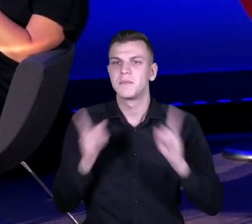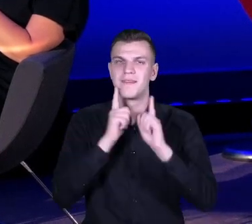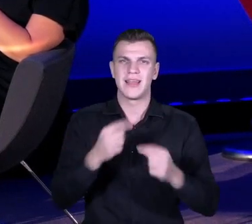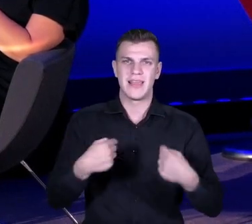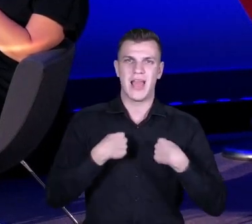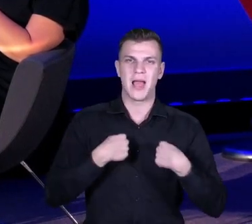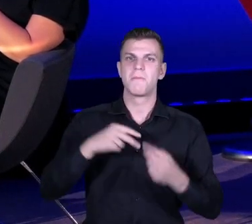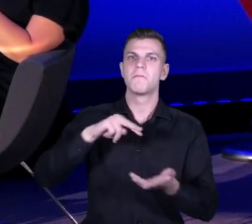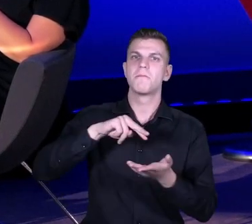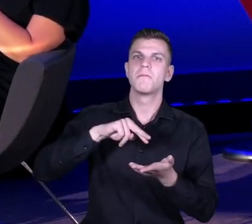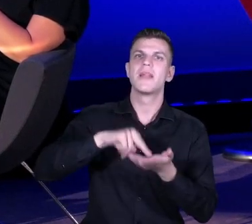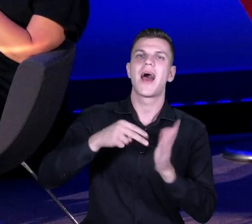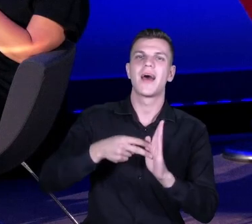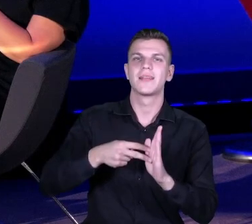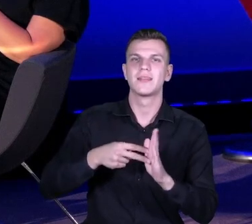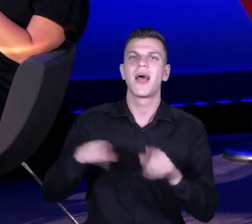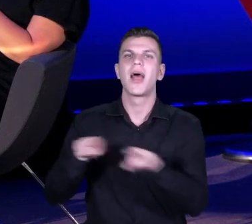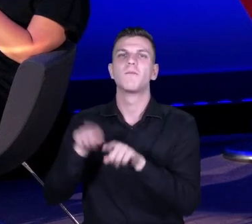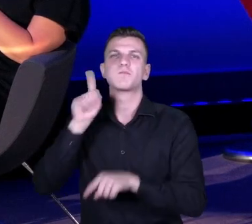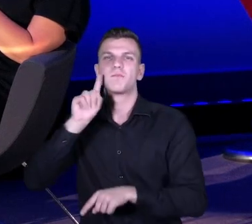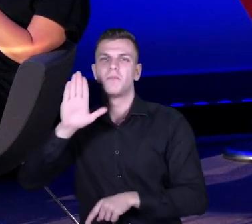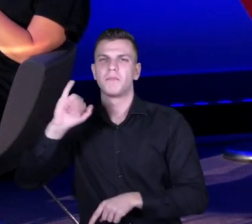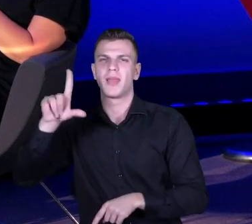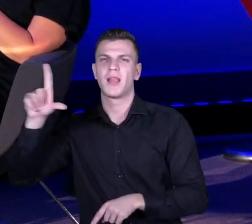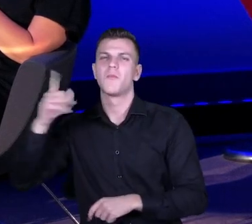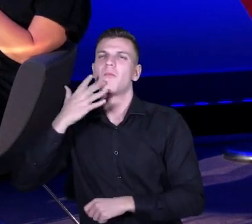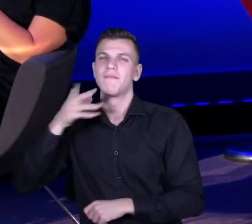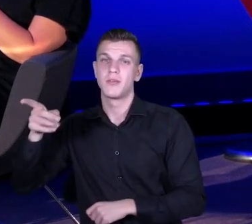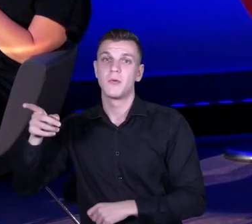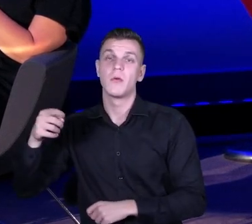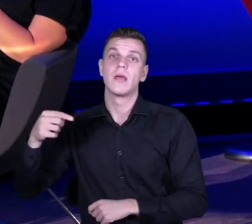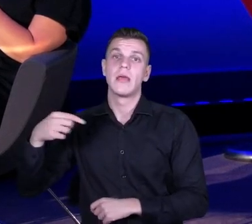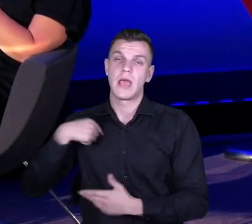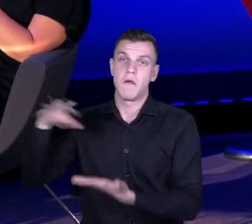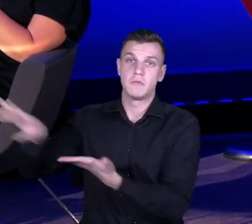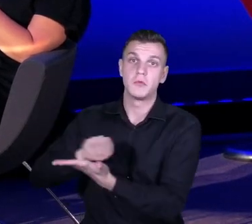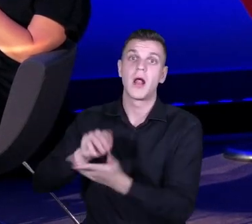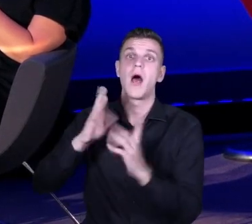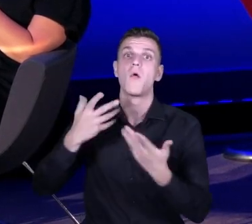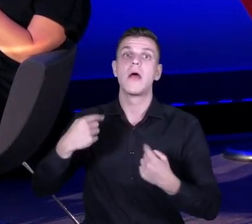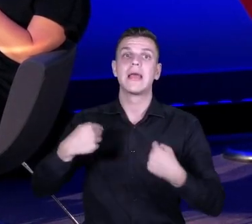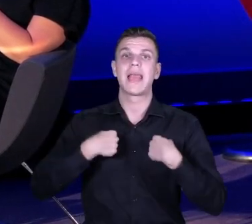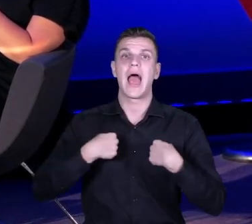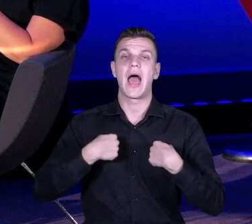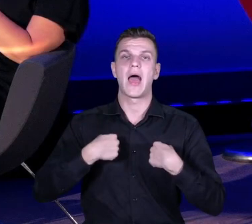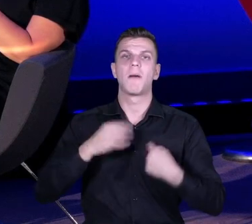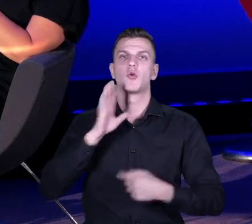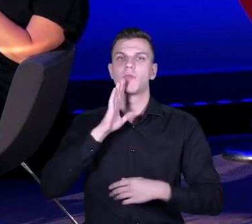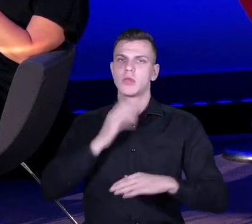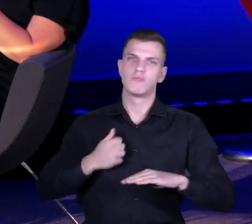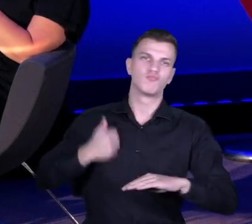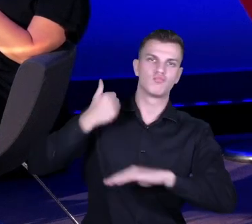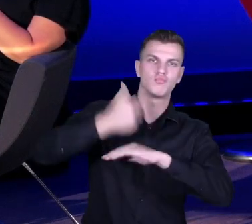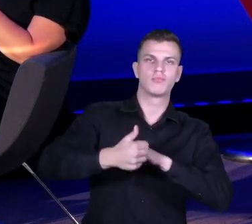strategię, o której mówił Bill swego czasu, ja byłem trochę z tyłu. Ja nie byłem frontmenem tych działań, które były w